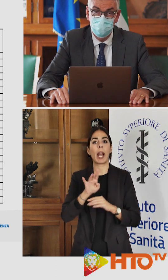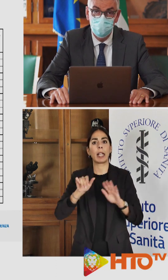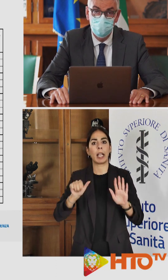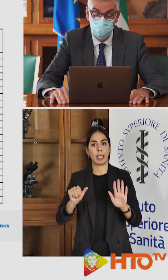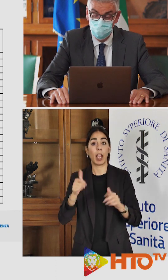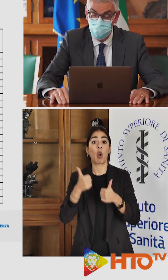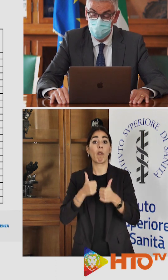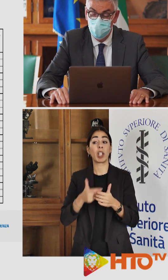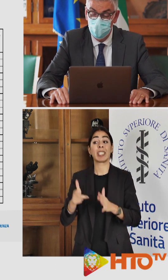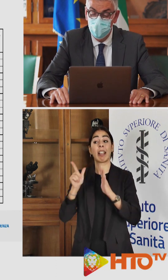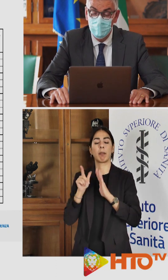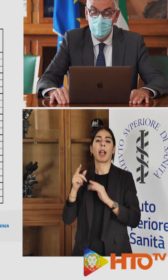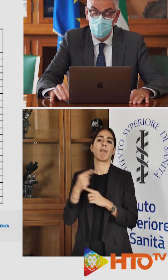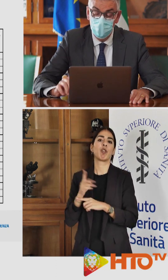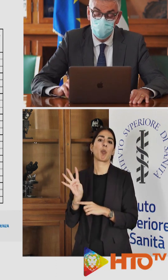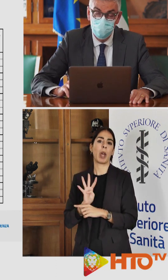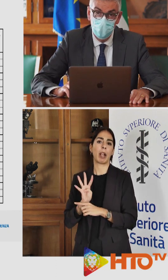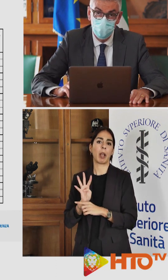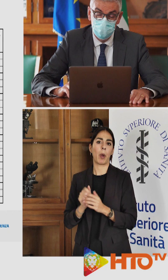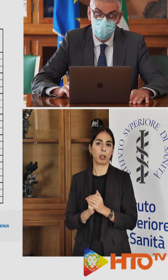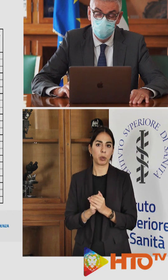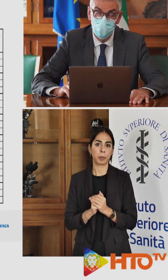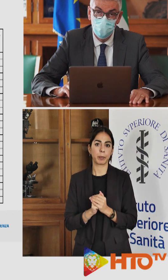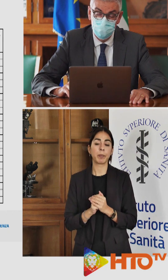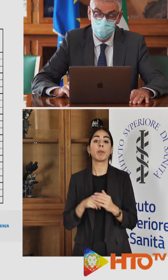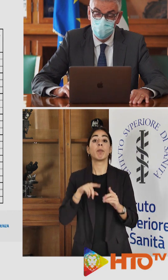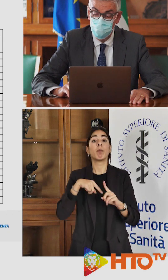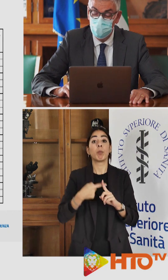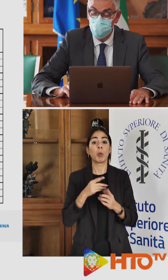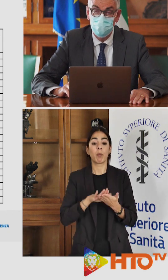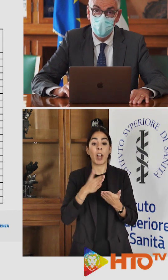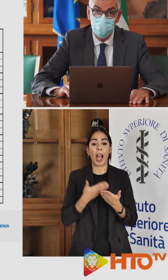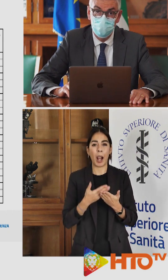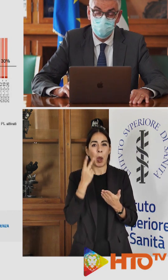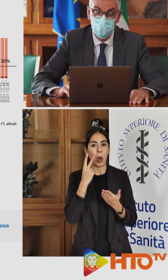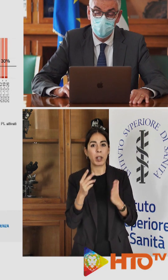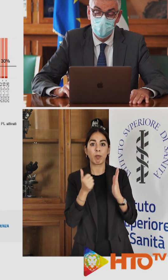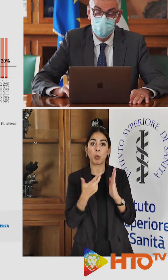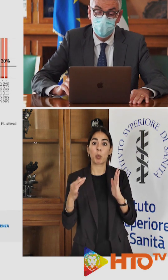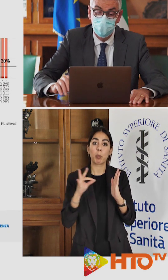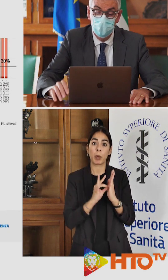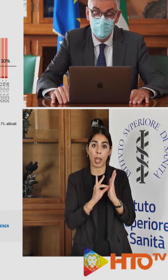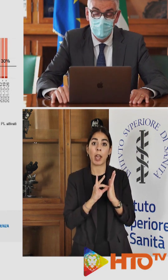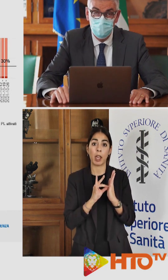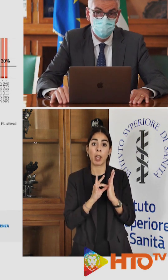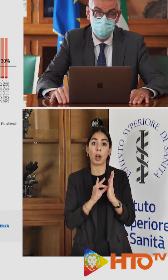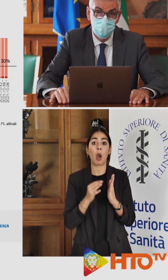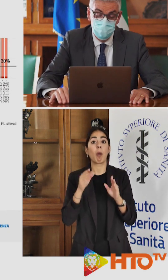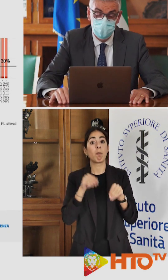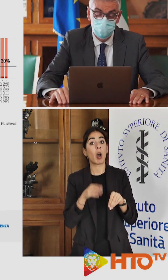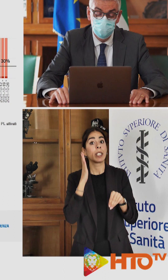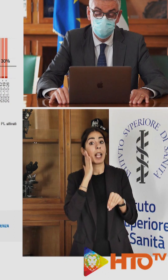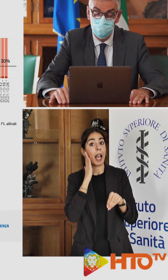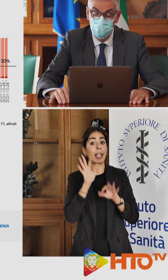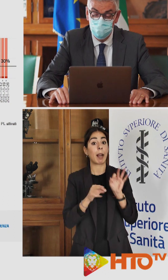34 della scorsa settimana e i valori di occupazione di posti letto di terapia intensiva e di area medica sono